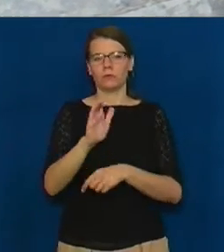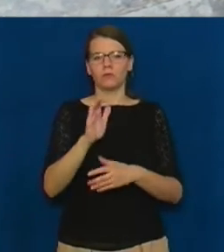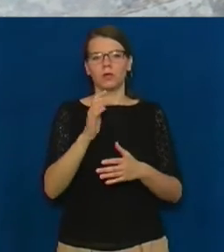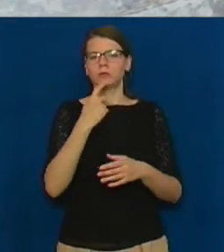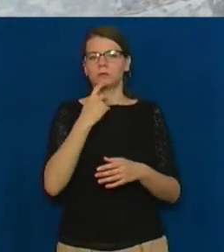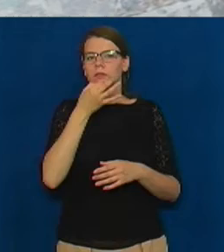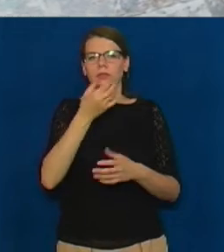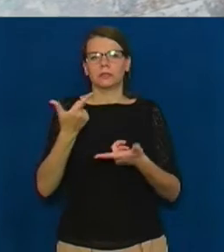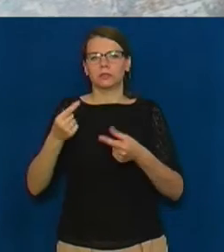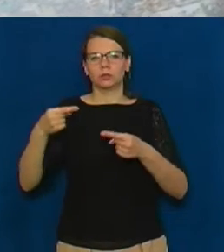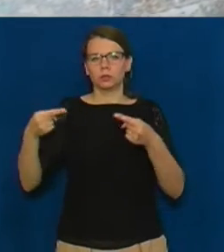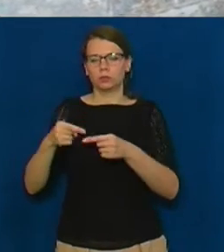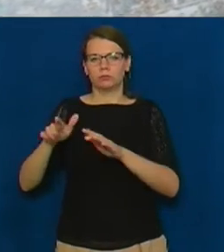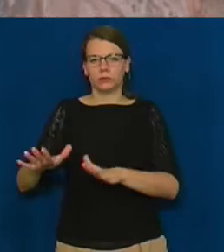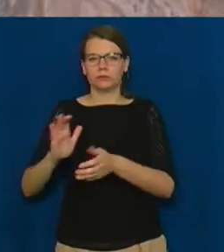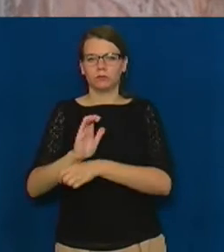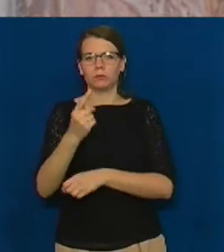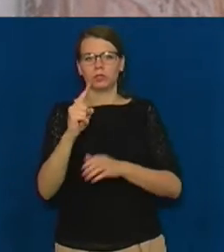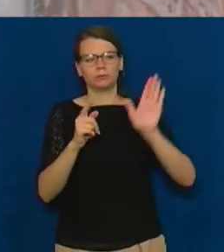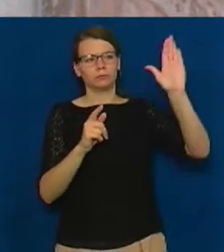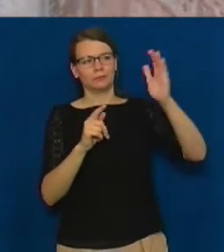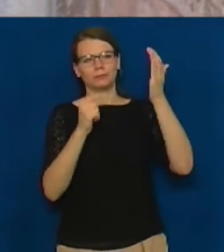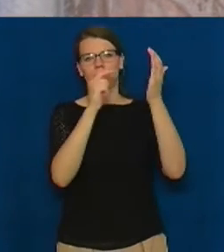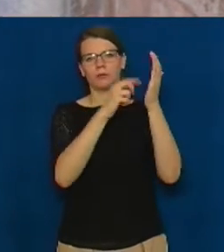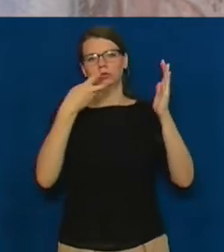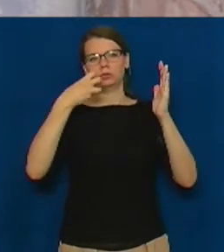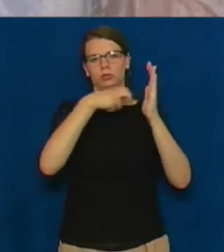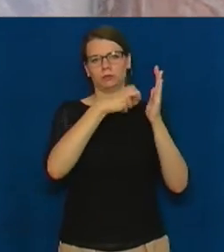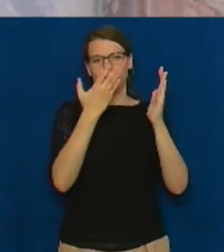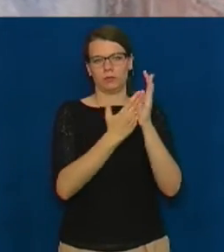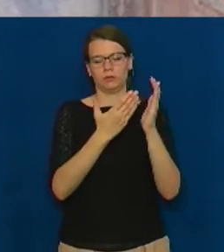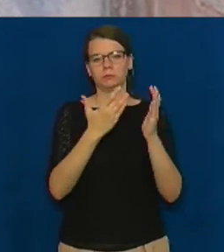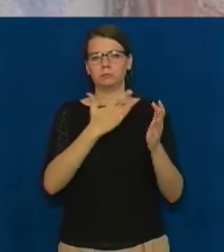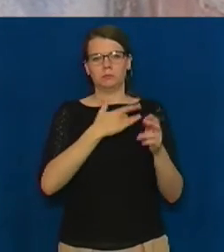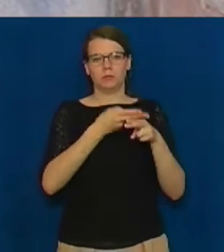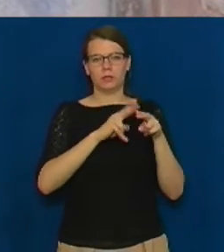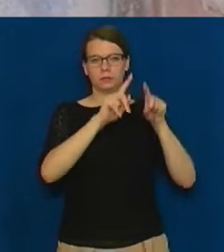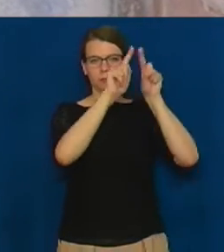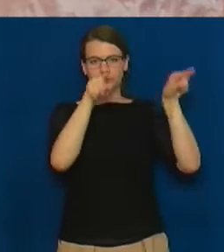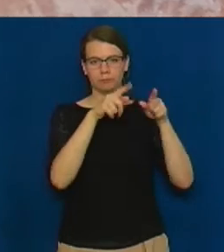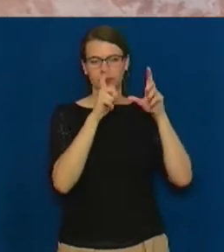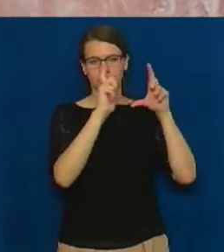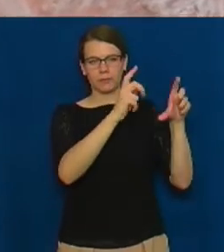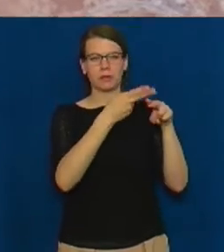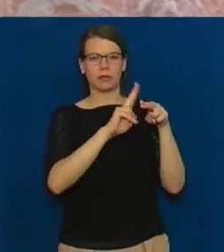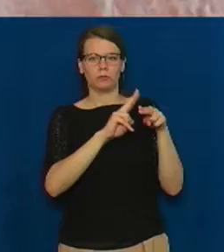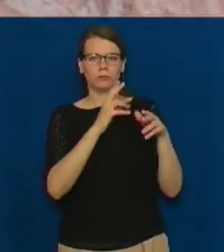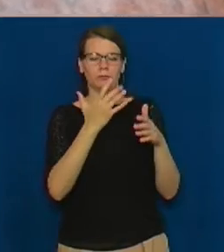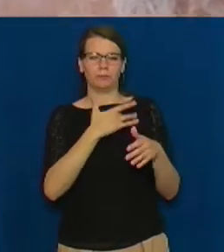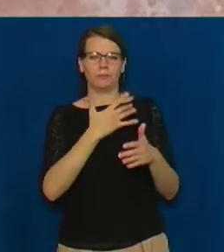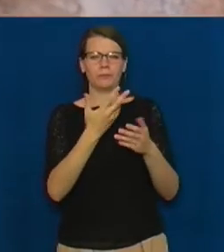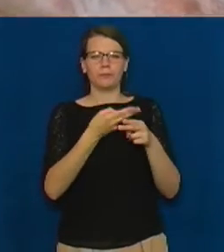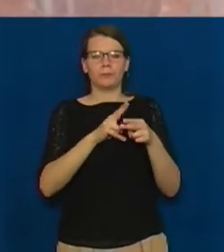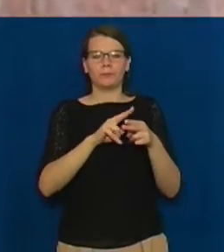зворотнього боку, який там буде штаб. На медальйоні, вірогідніше за все, зображена птаха, це мисливська